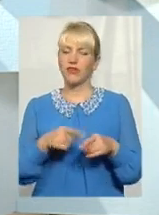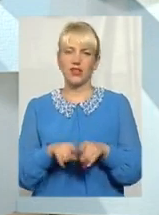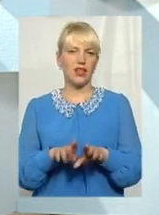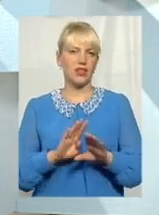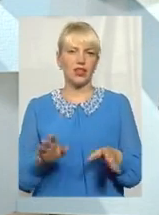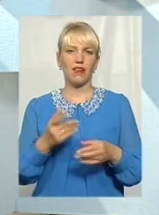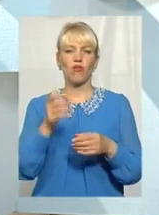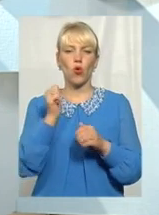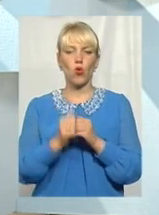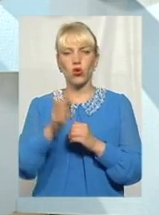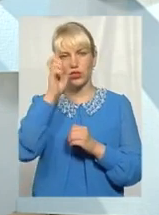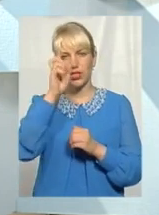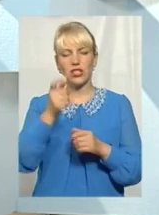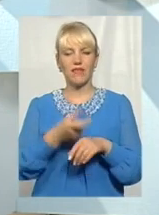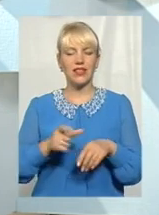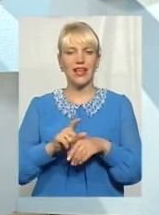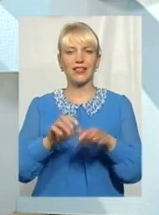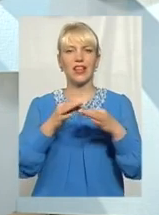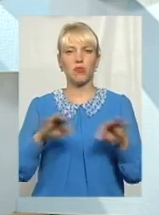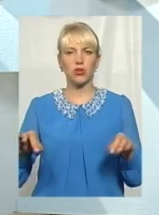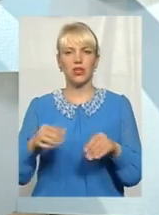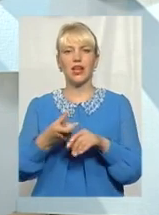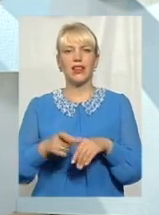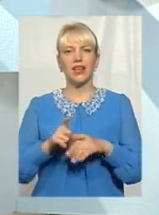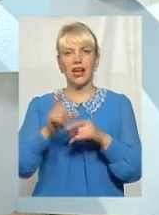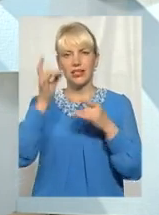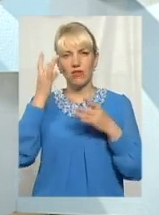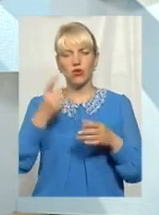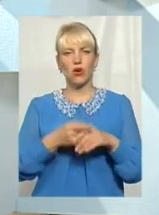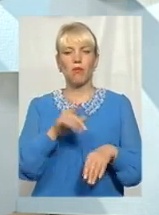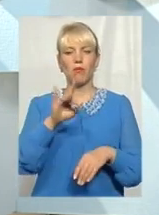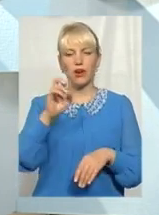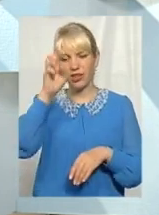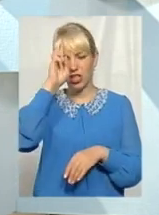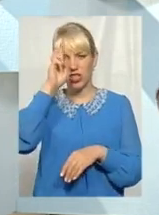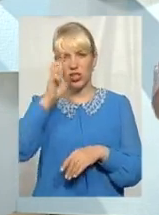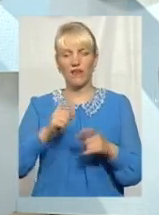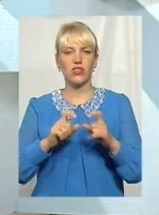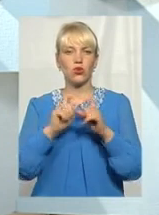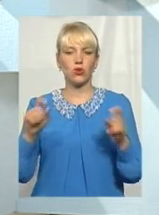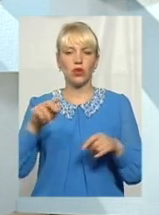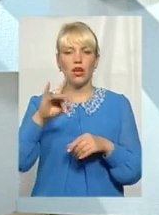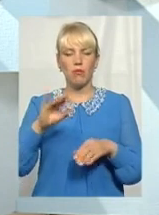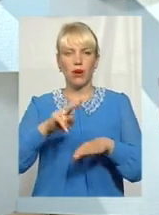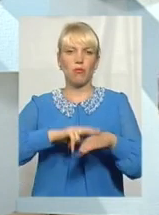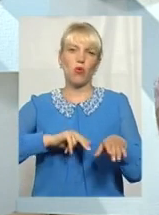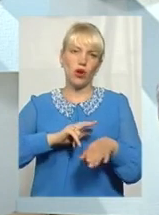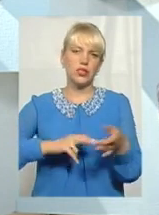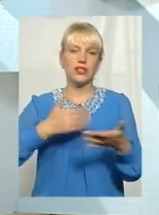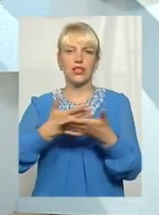найдемократичніші, найцивілізованіші при державних структурах, чи при муніципалітетах, при поліції, і так далі,